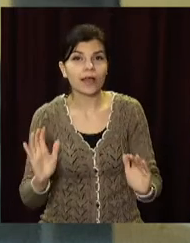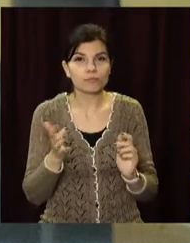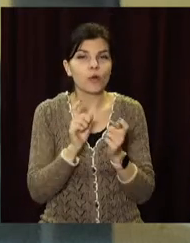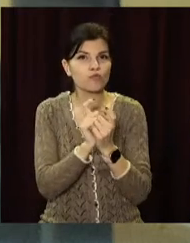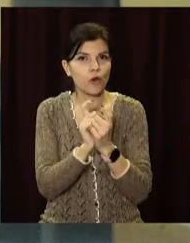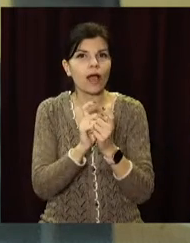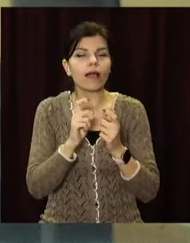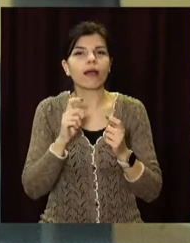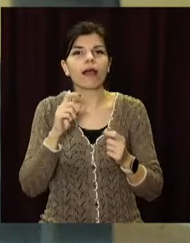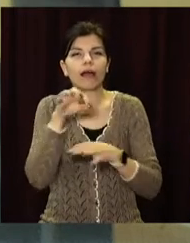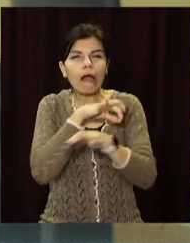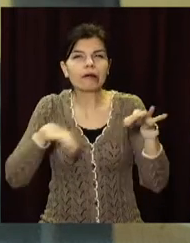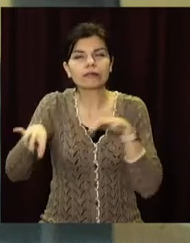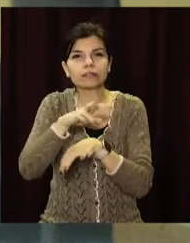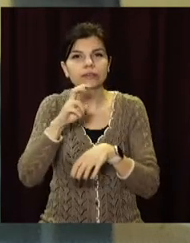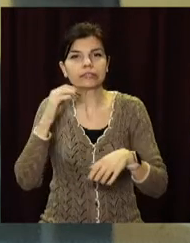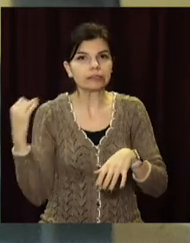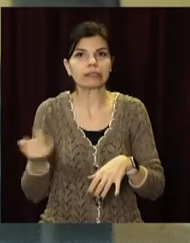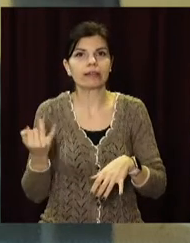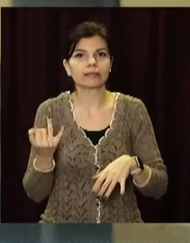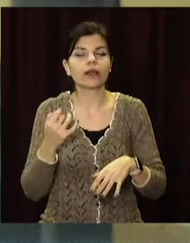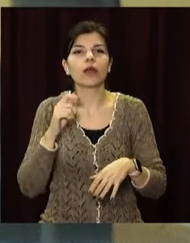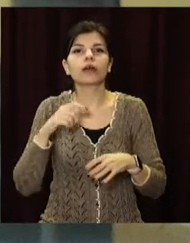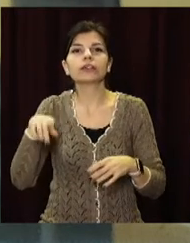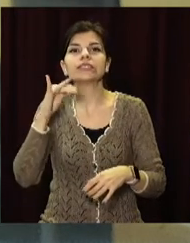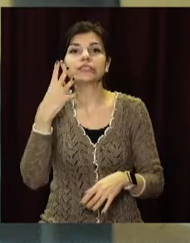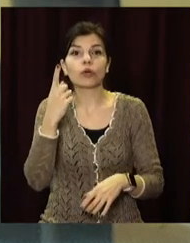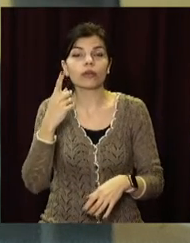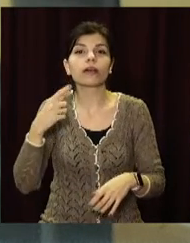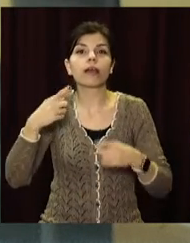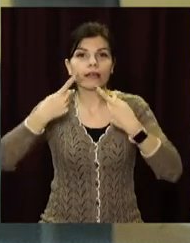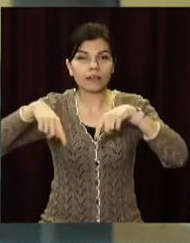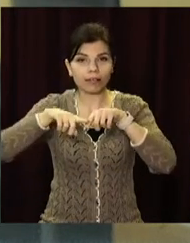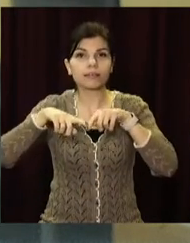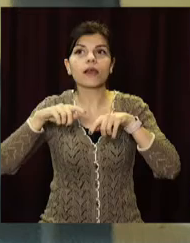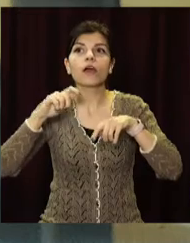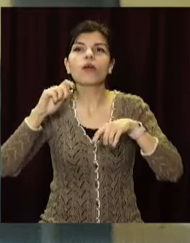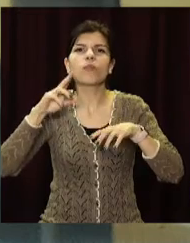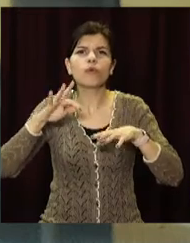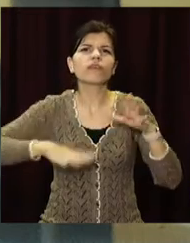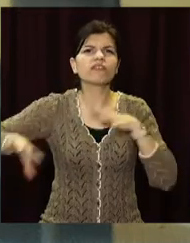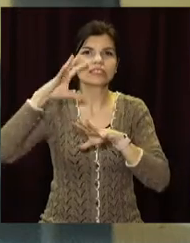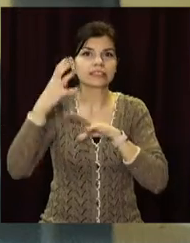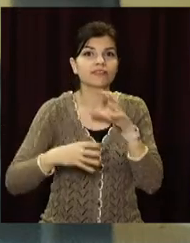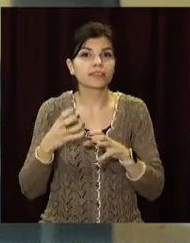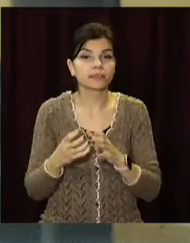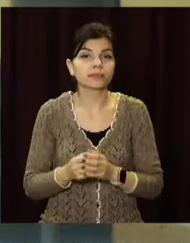архітектурну першість будівлями із 41-ї країни світу. П'ятьох фіналістів визначать протягом року.